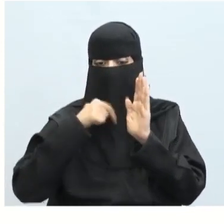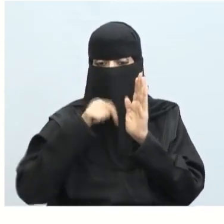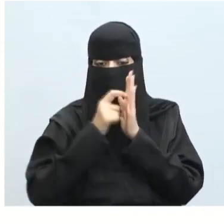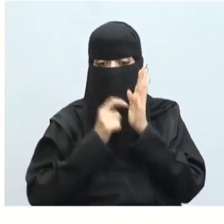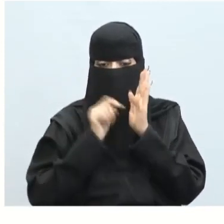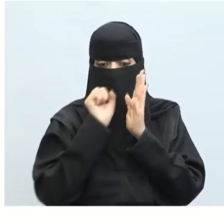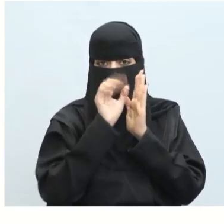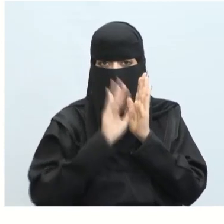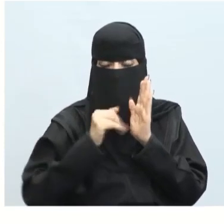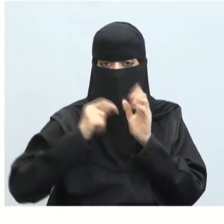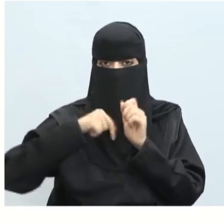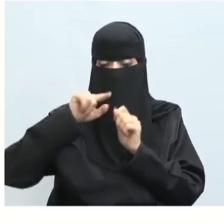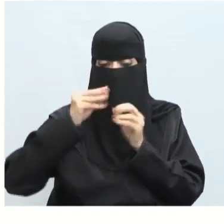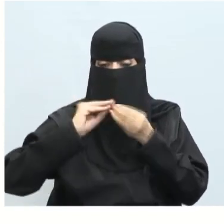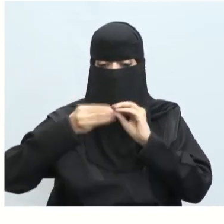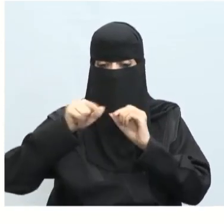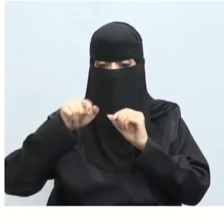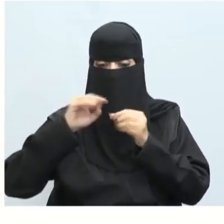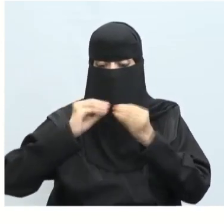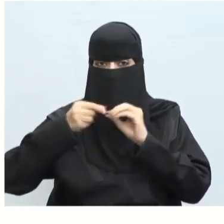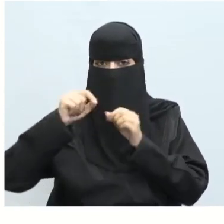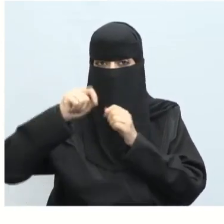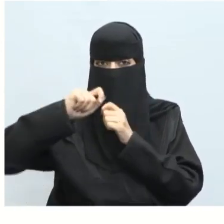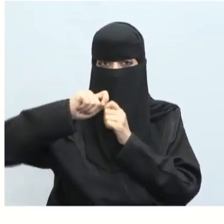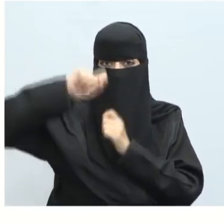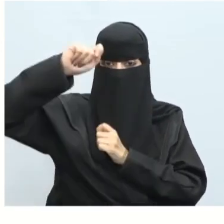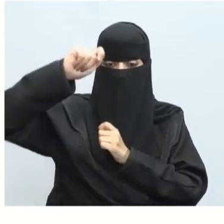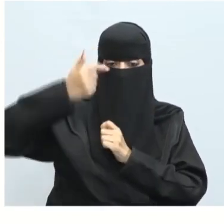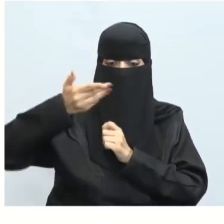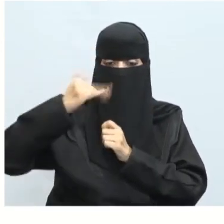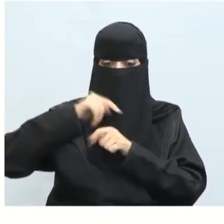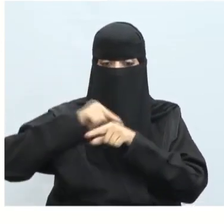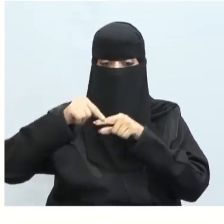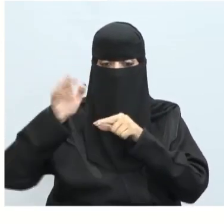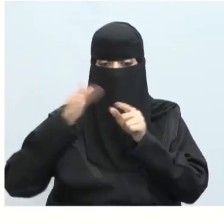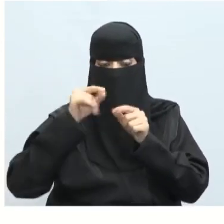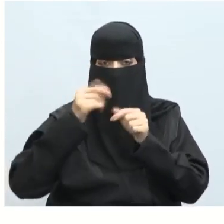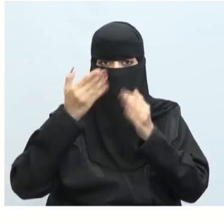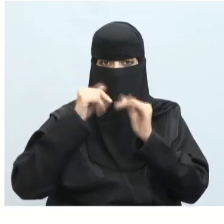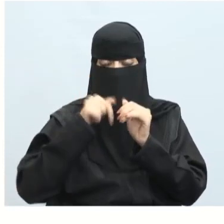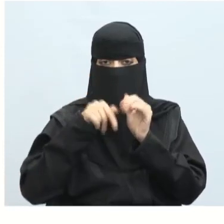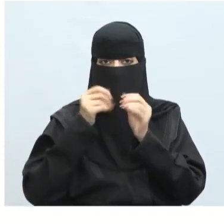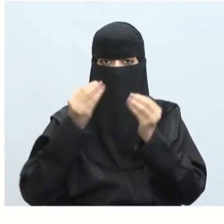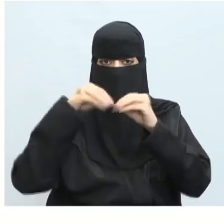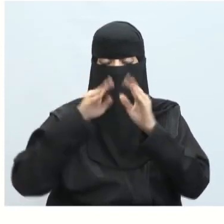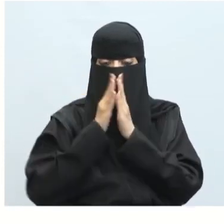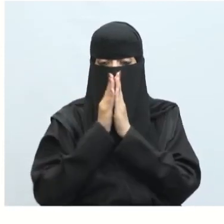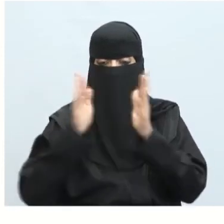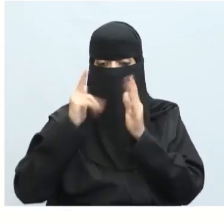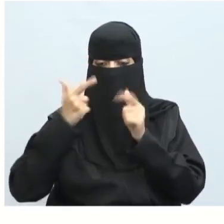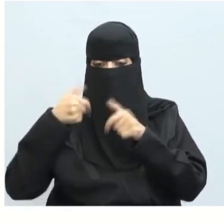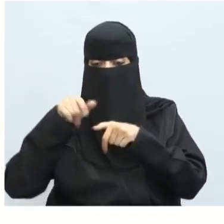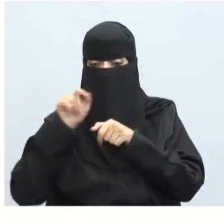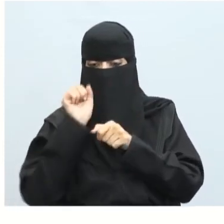خاصية نلاحظ اللون الأصفر هنا نضبط خاصية الهيط الارتفاء إلى في البلنت تعبئة المساحة وخاصية الويد أيضا